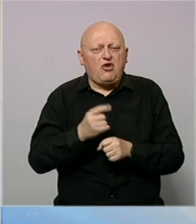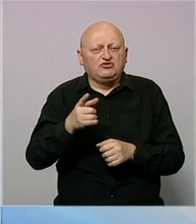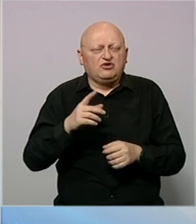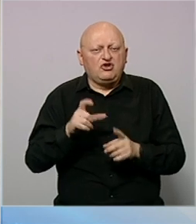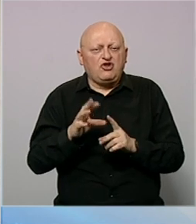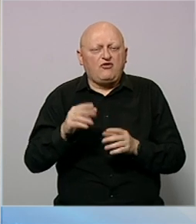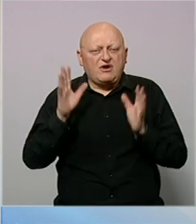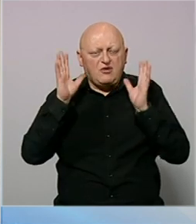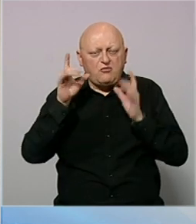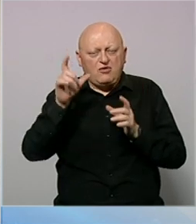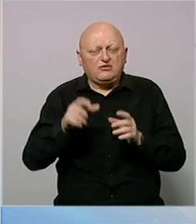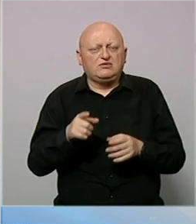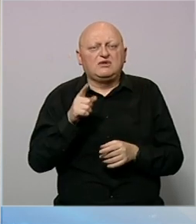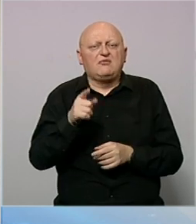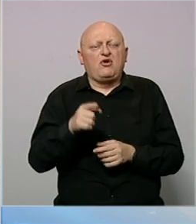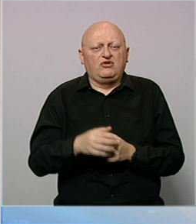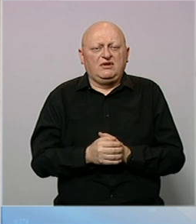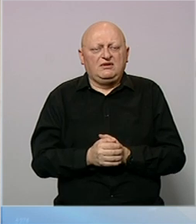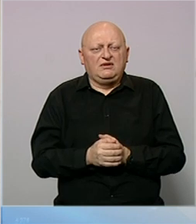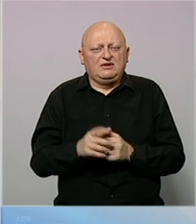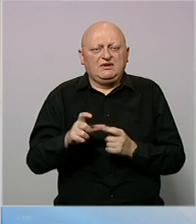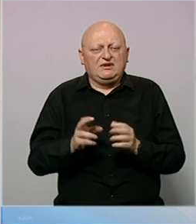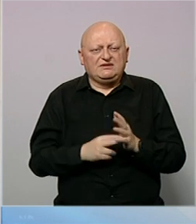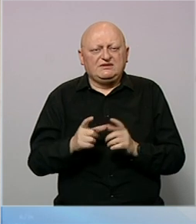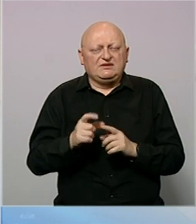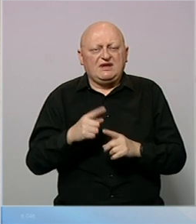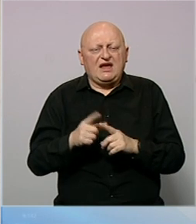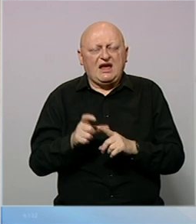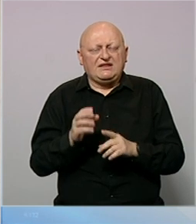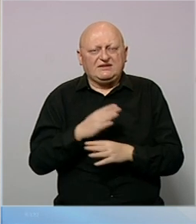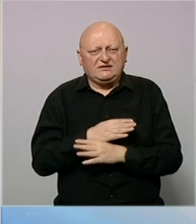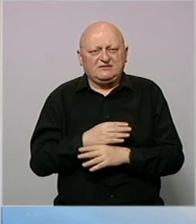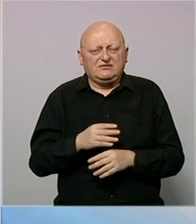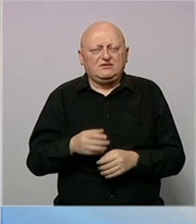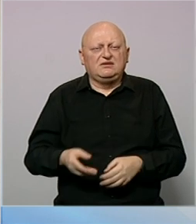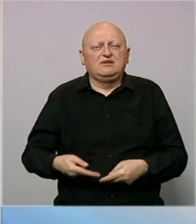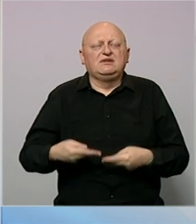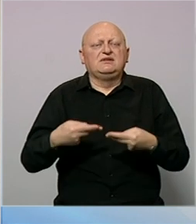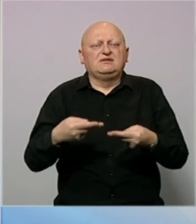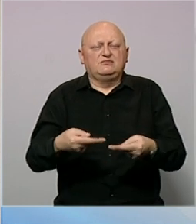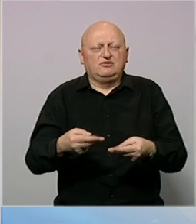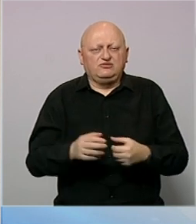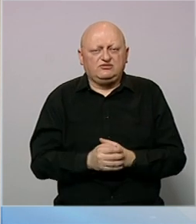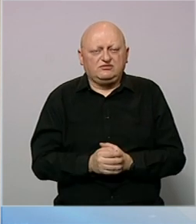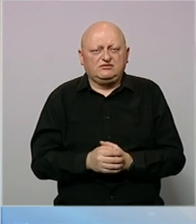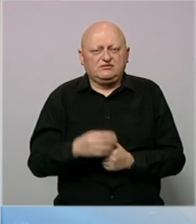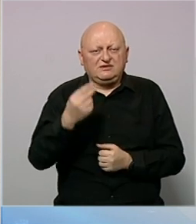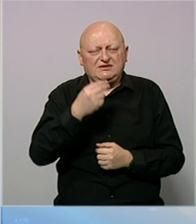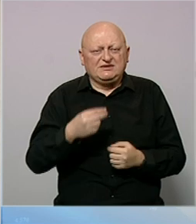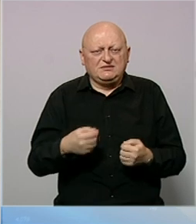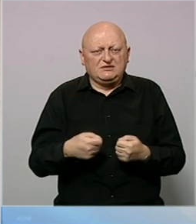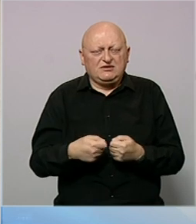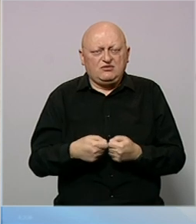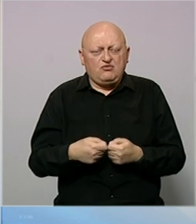Bošnjakinja, da bi onda SNSD i ADZ isporučili Srpski klub